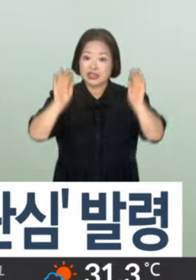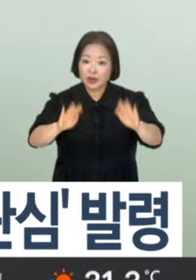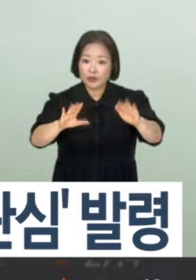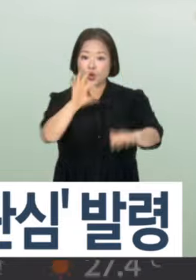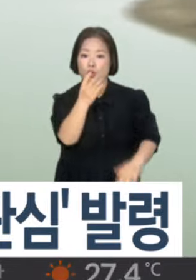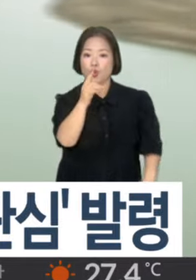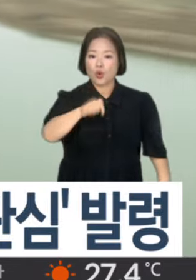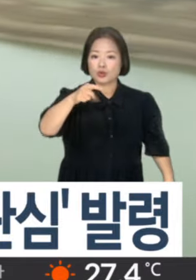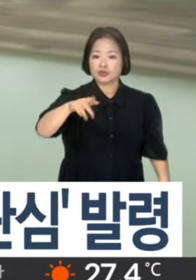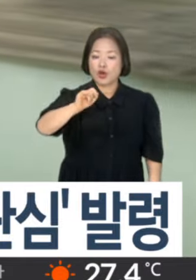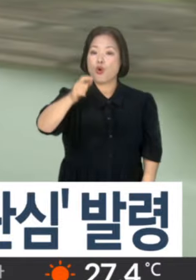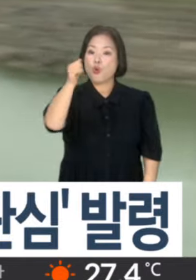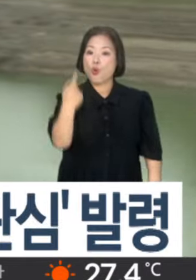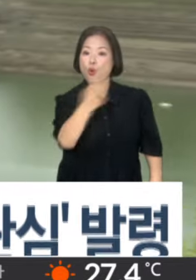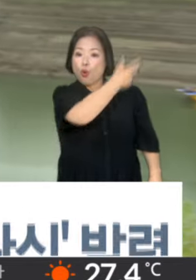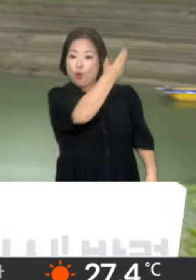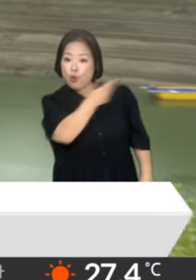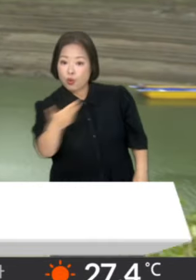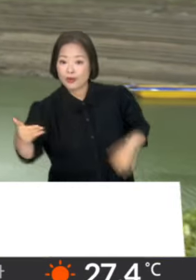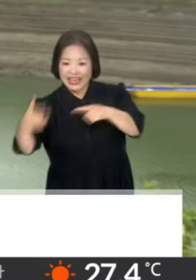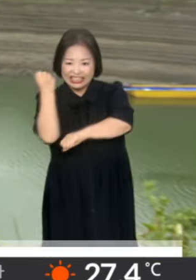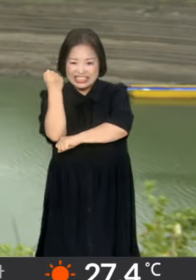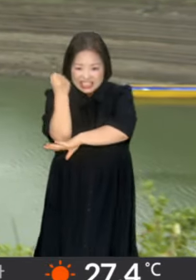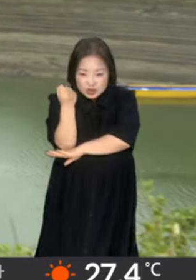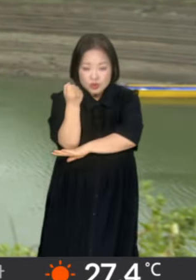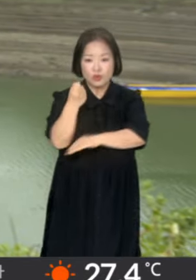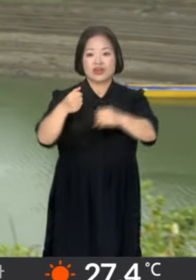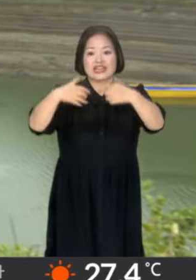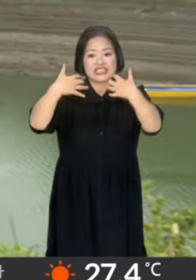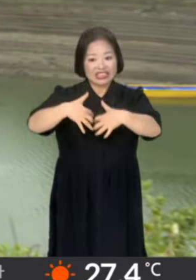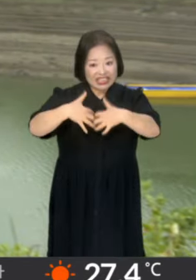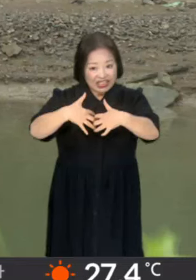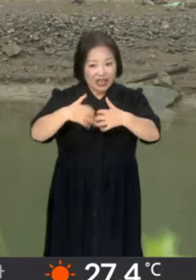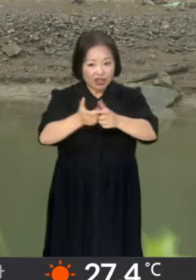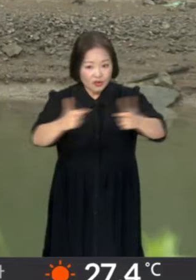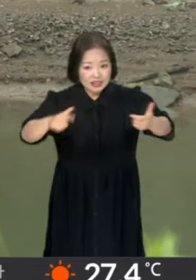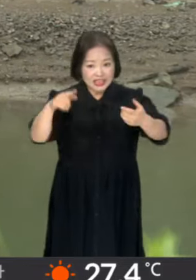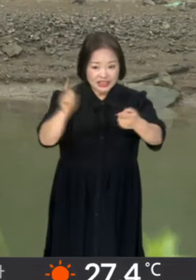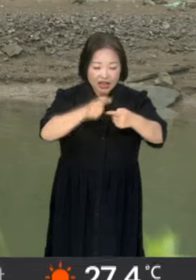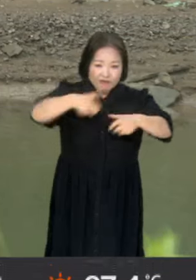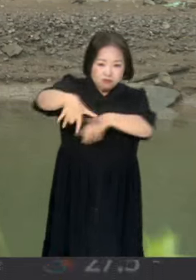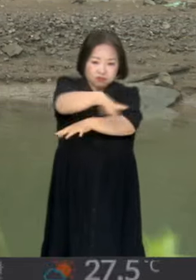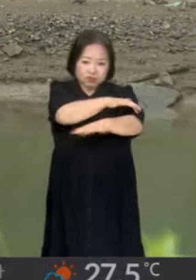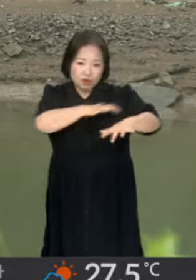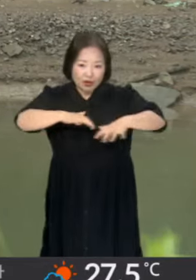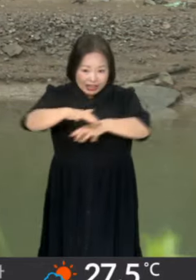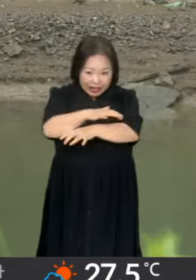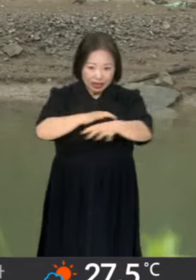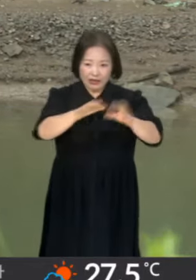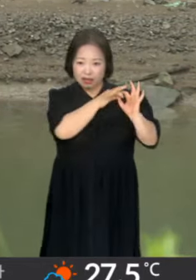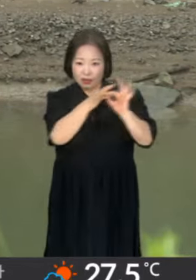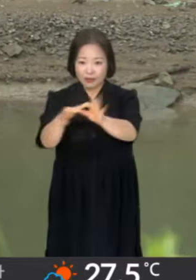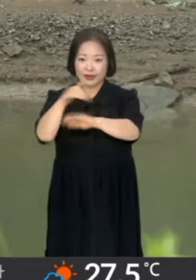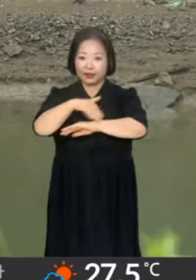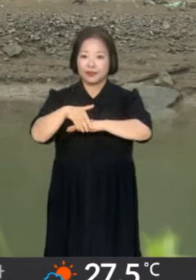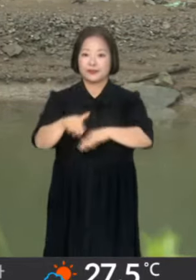옥정호로 유입되는 환경기초시설에 대한 영양염류 처리를 강화할 방침입니다.